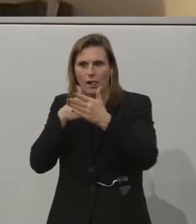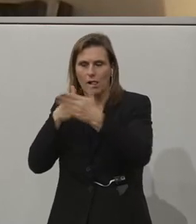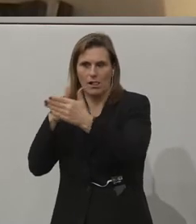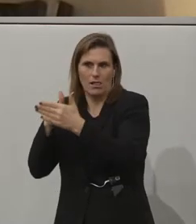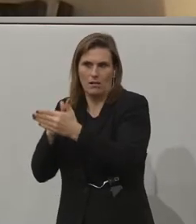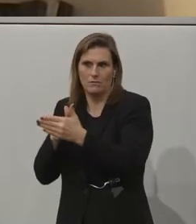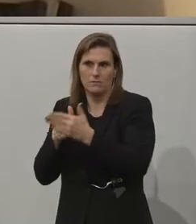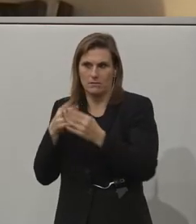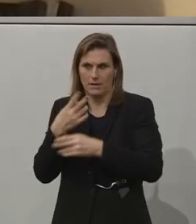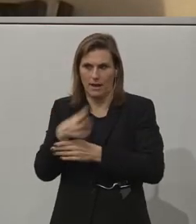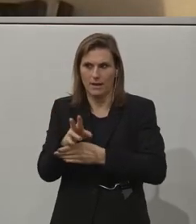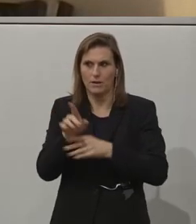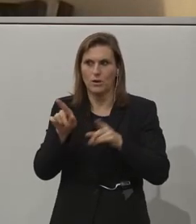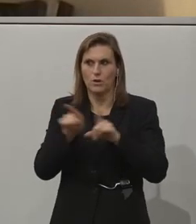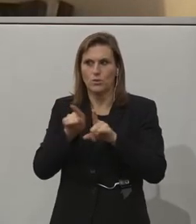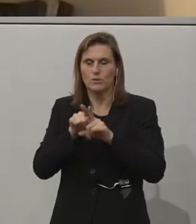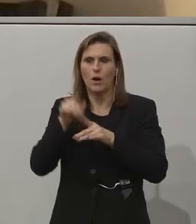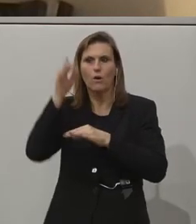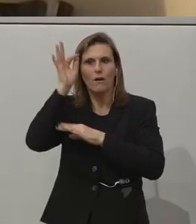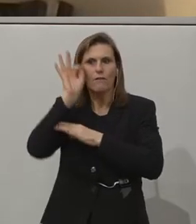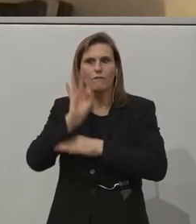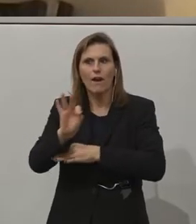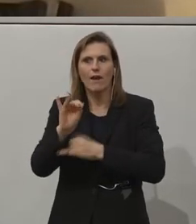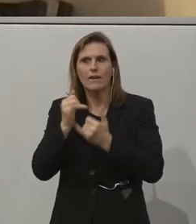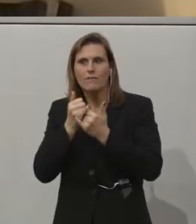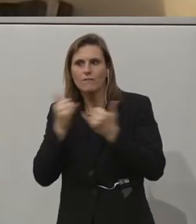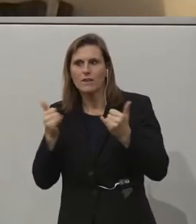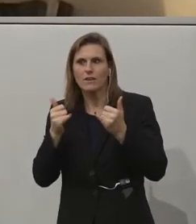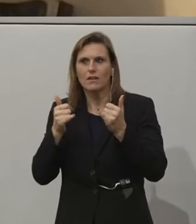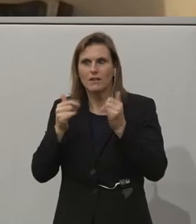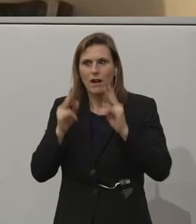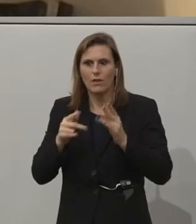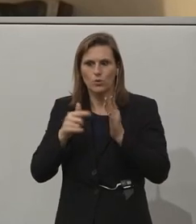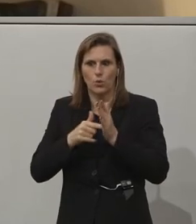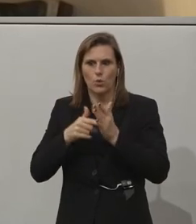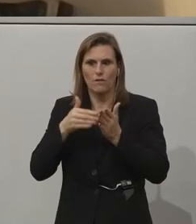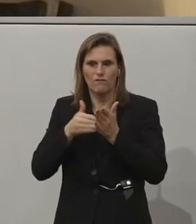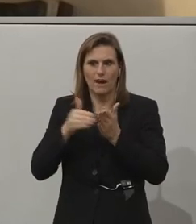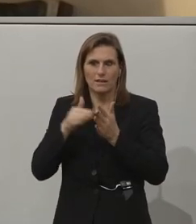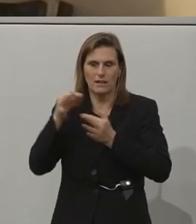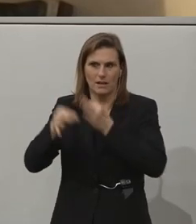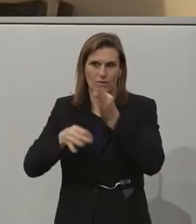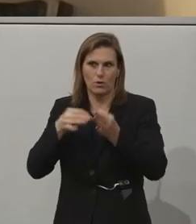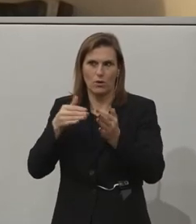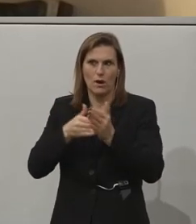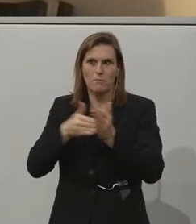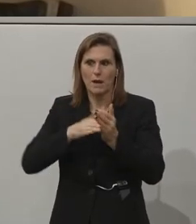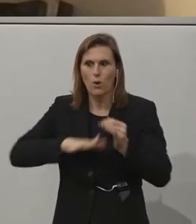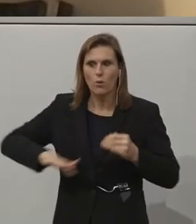that skill set. An environment that facilitates supports and subsidies